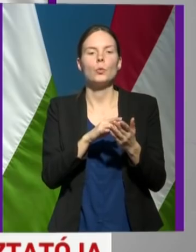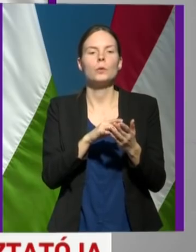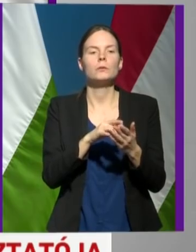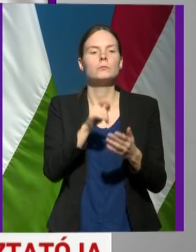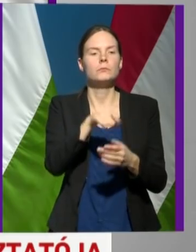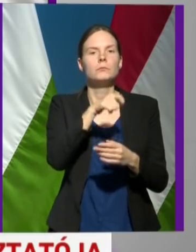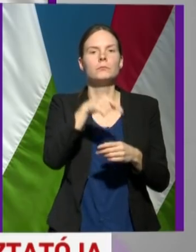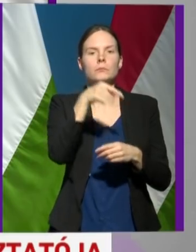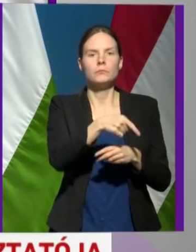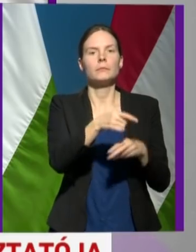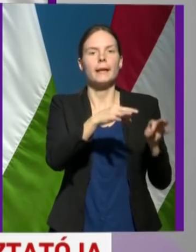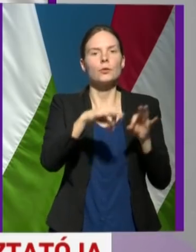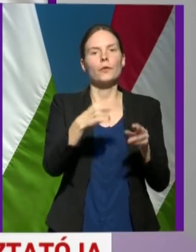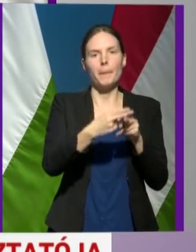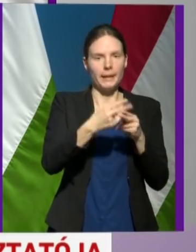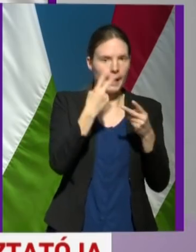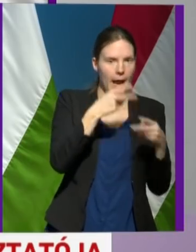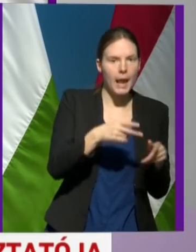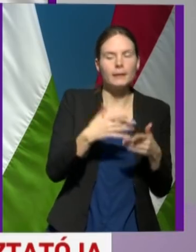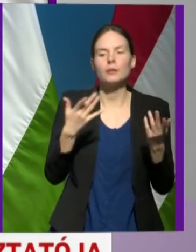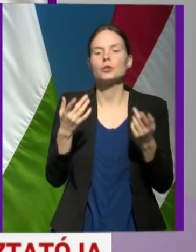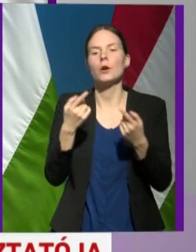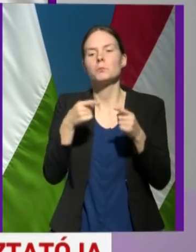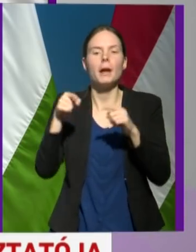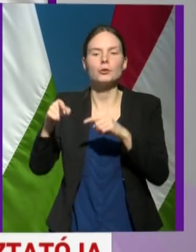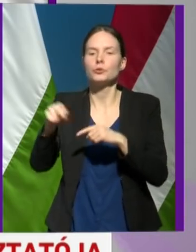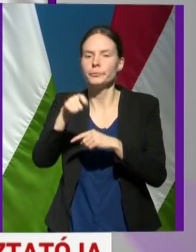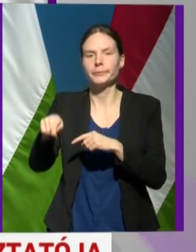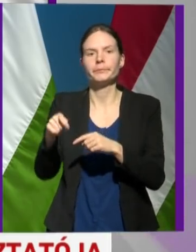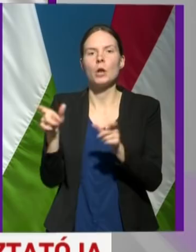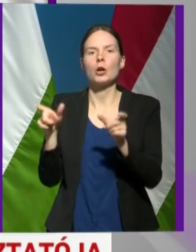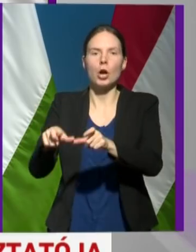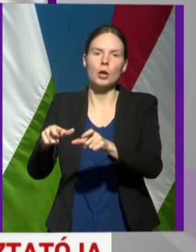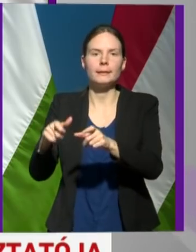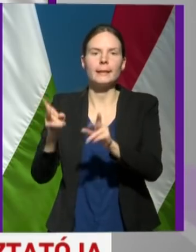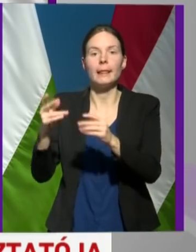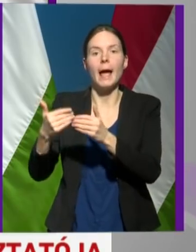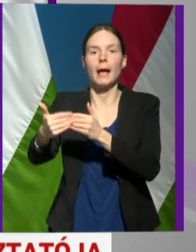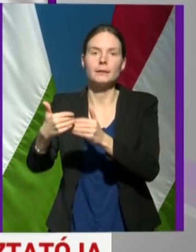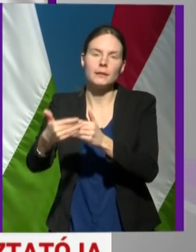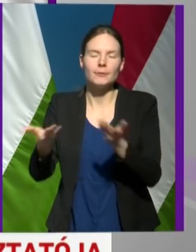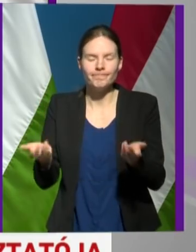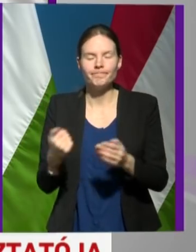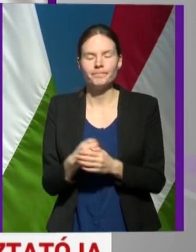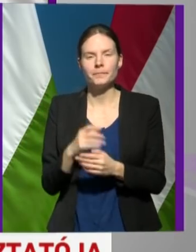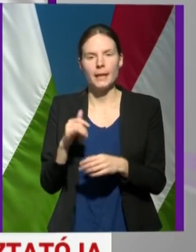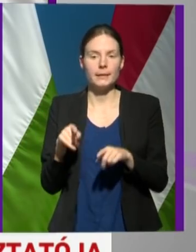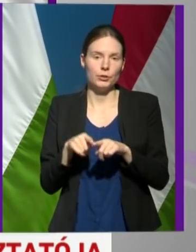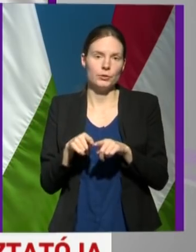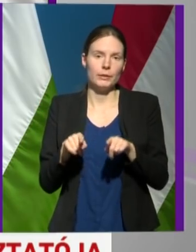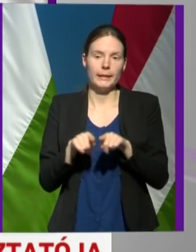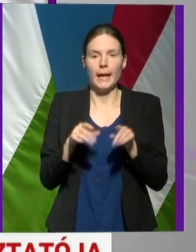készüljön fel, akár pedig karantén kijelölése céljából. Ez is az egyik intézkedés,